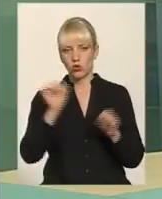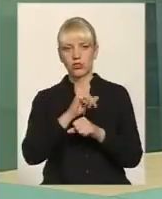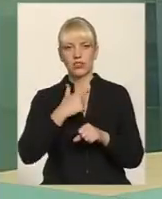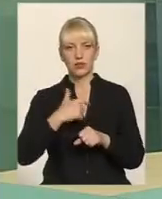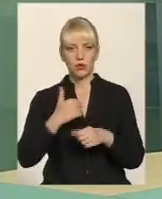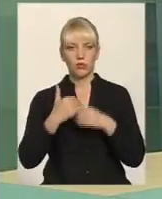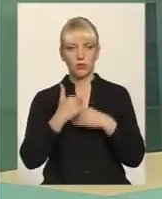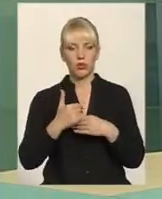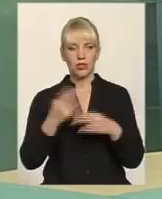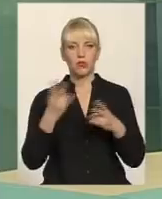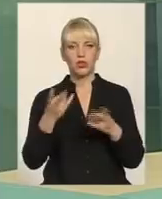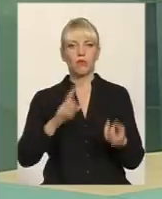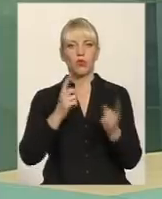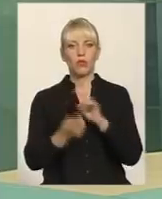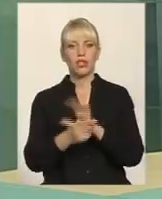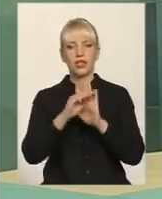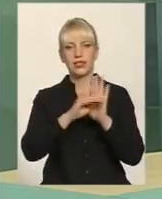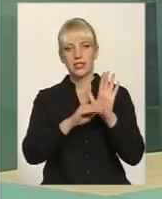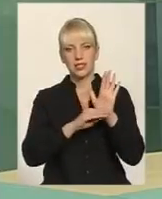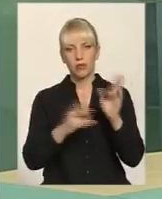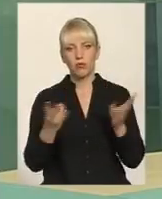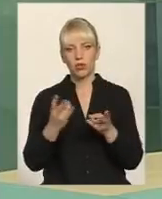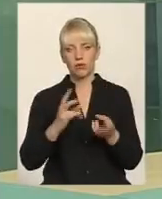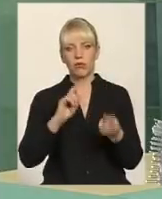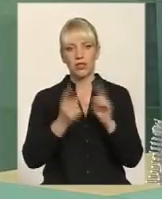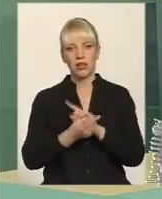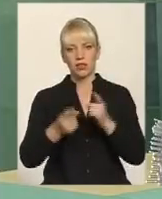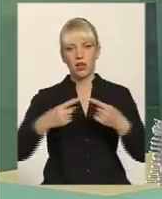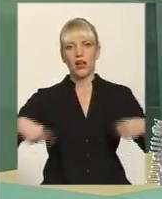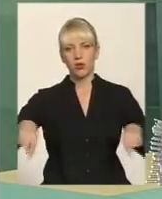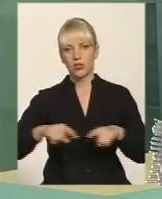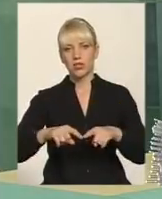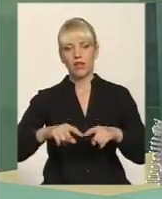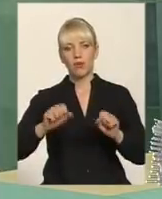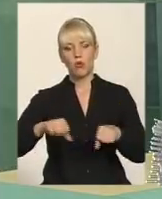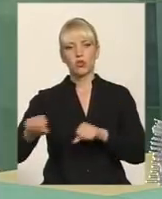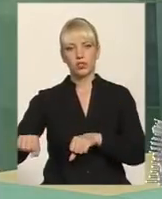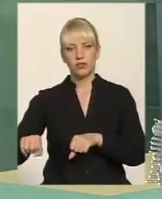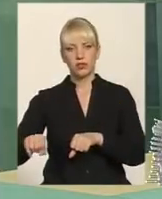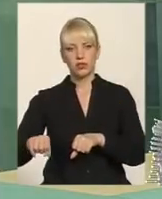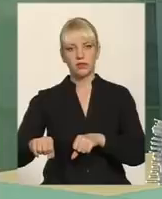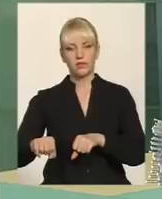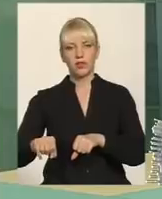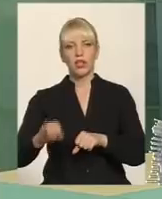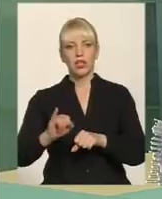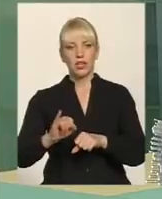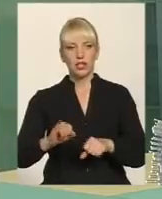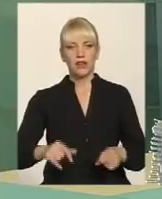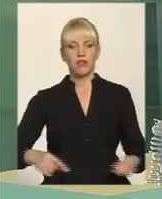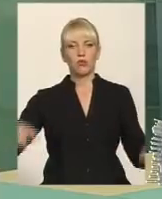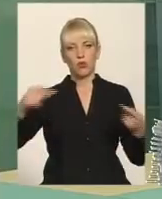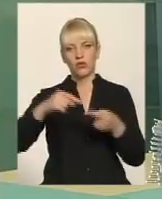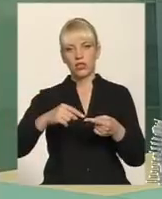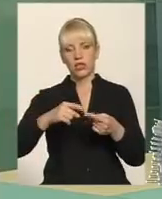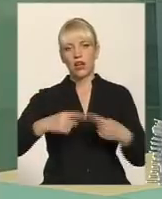потрібно міняти взагалі галузеве бачення, галузеві можливості і відповідні галузеві програми для